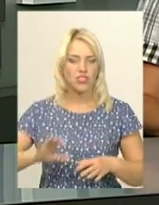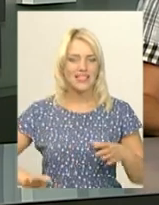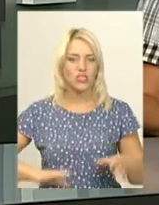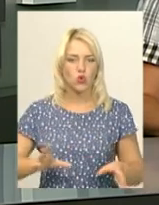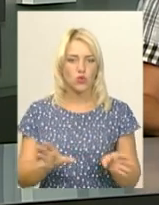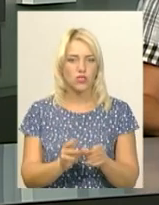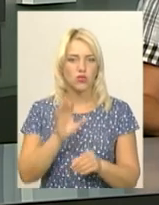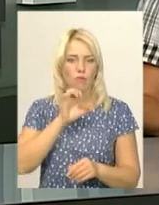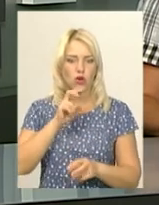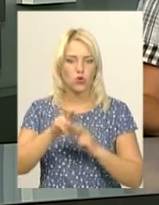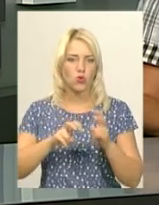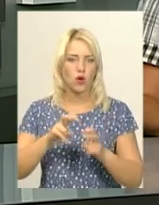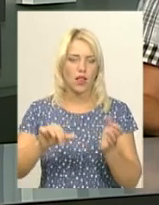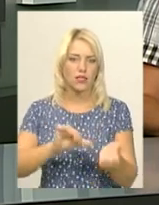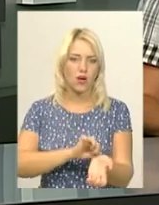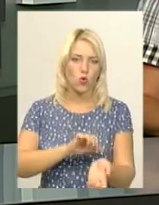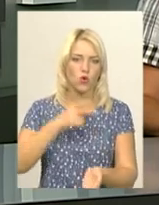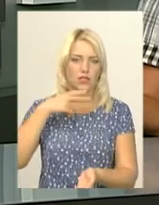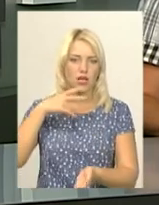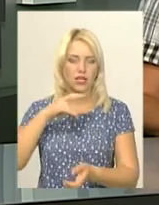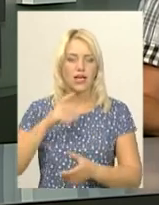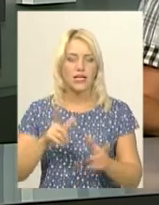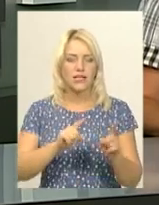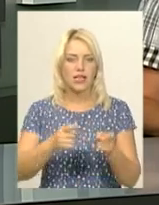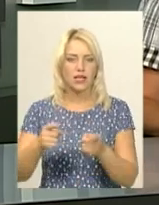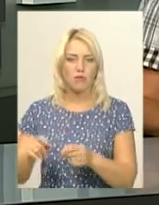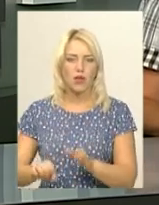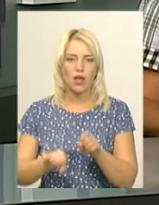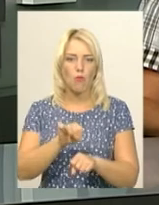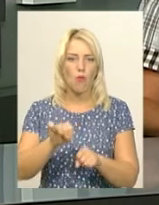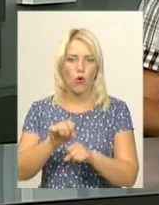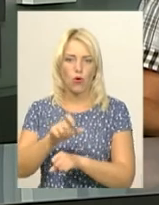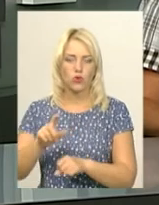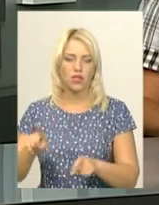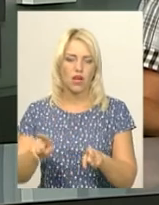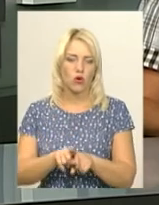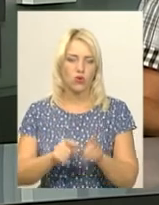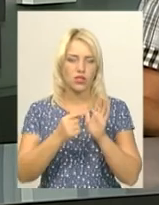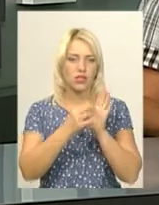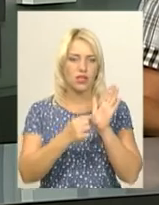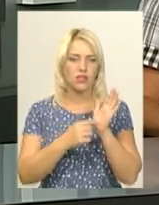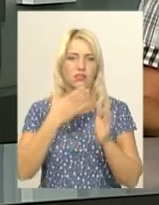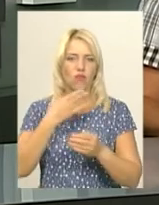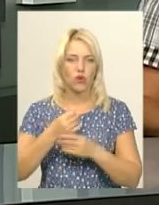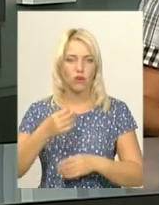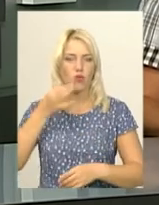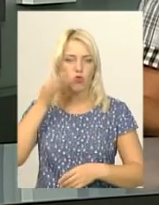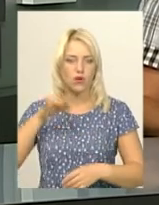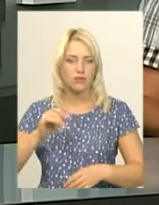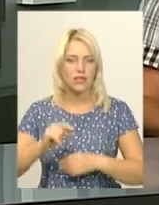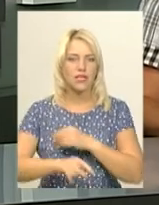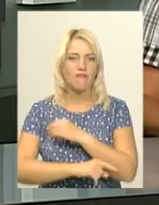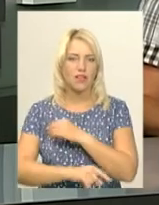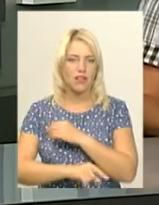собаками шукали наркотики, цигарки та затримували порушників. А ще ділилися досвідом з колегами з Фінляндії. Зустріч організували митні